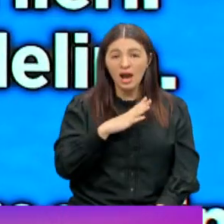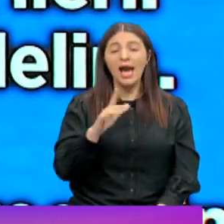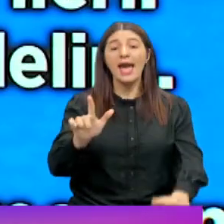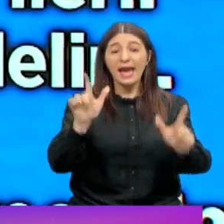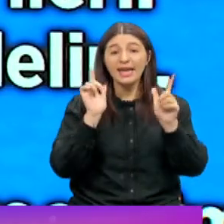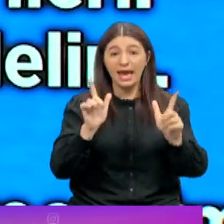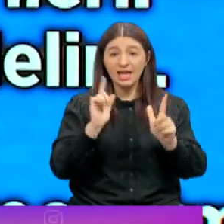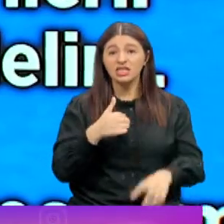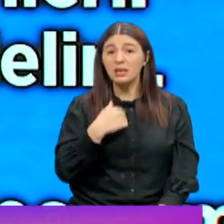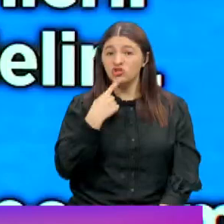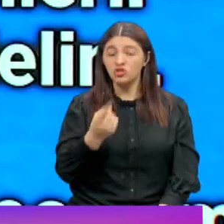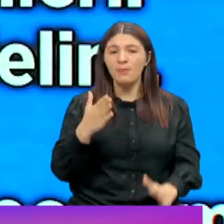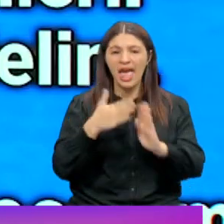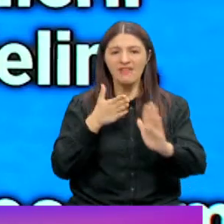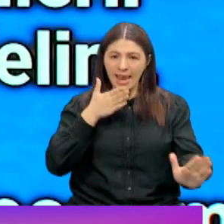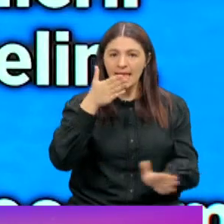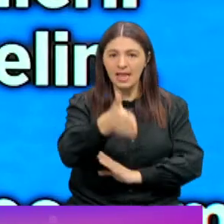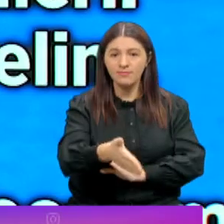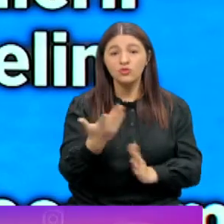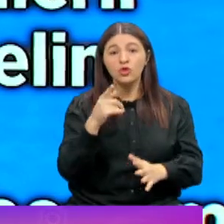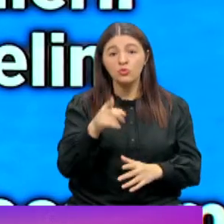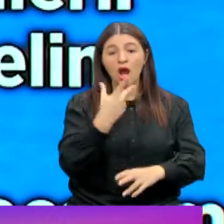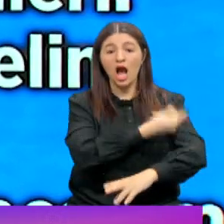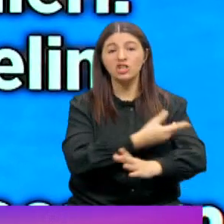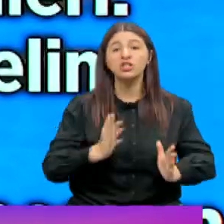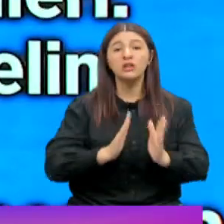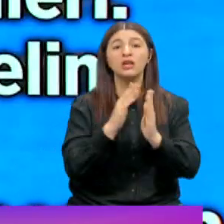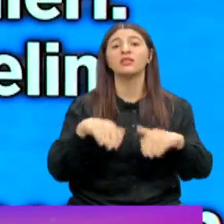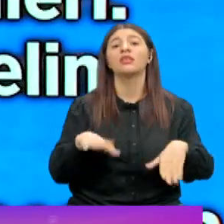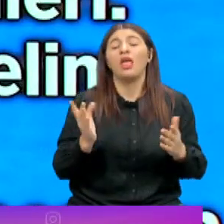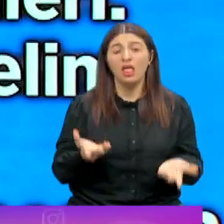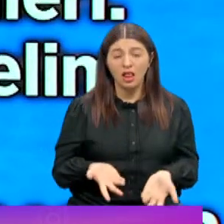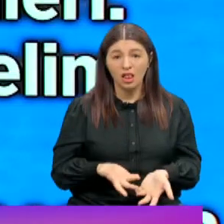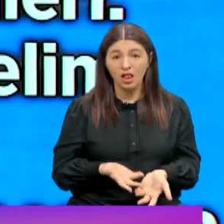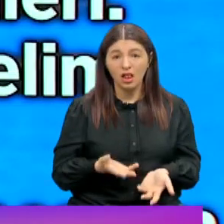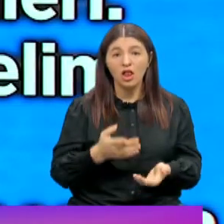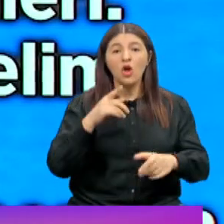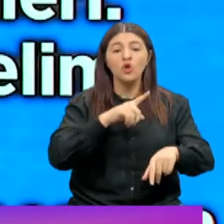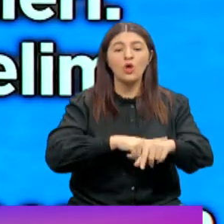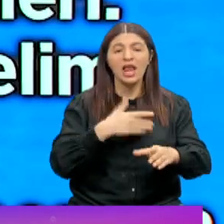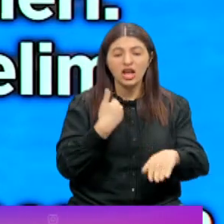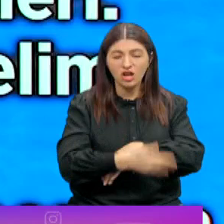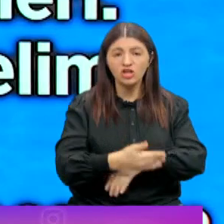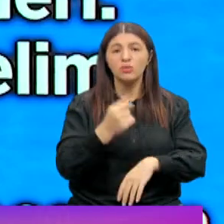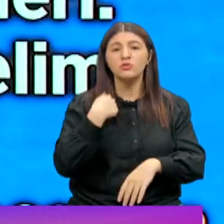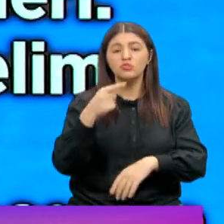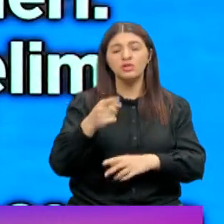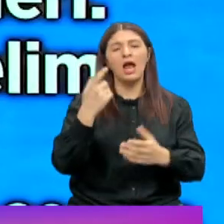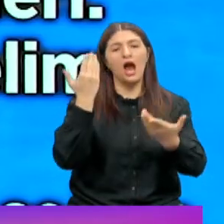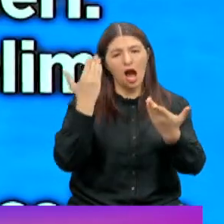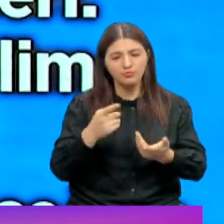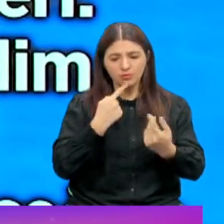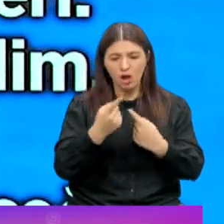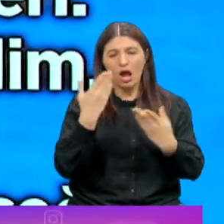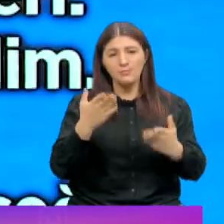Gerekirse diyeceğim, evlerine gidelim. Çünkü bunlar aşı karşıtı da değil. Süreleri geçti. Bunlara biz ikna edelim